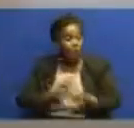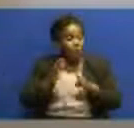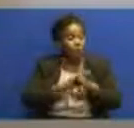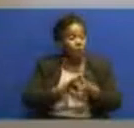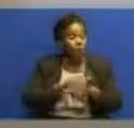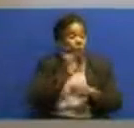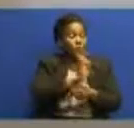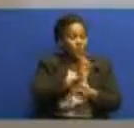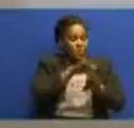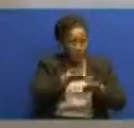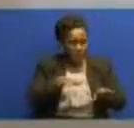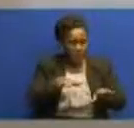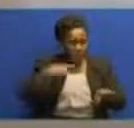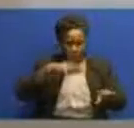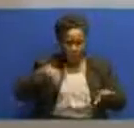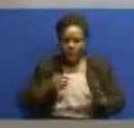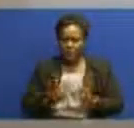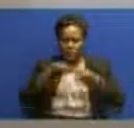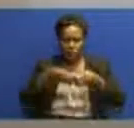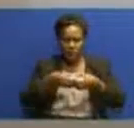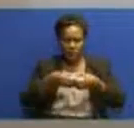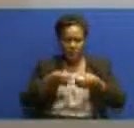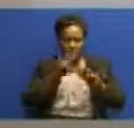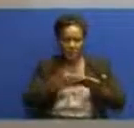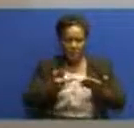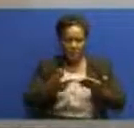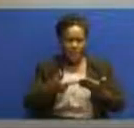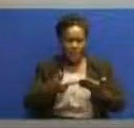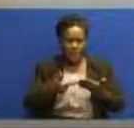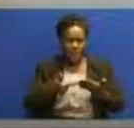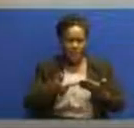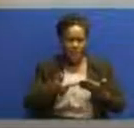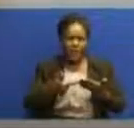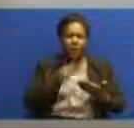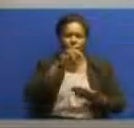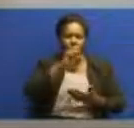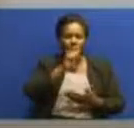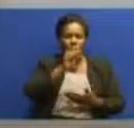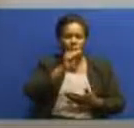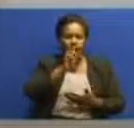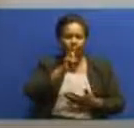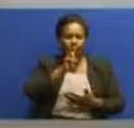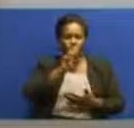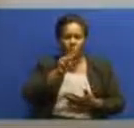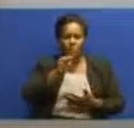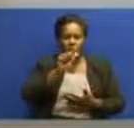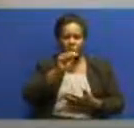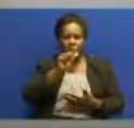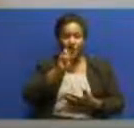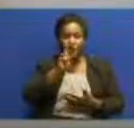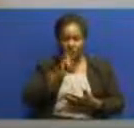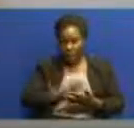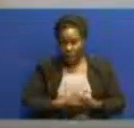usalama pale situ na kikundi kinaito kikundi cha gesausau lakini pia inapo jitokeza hali hiyo sisi